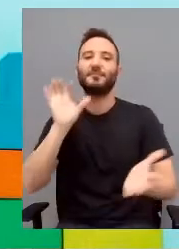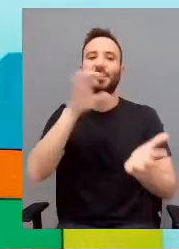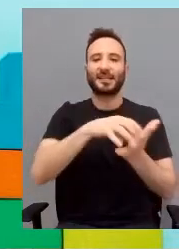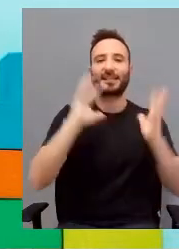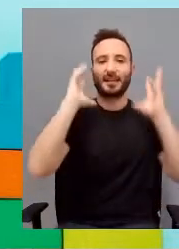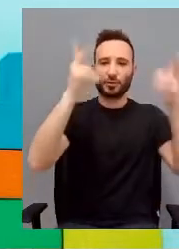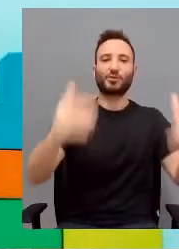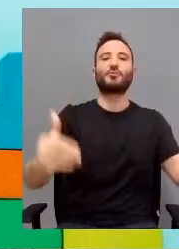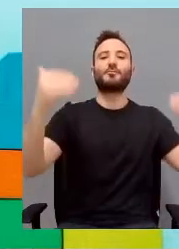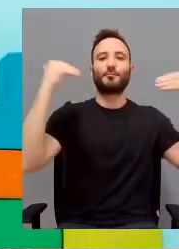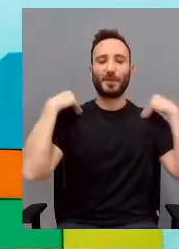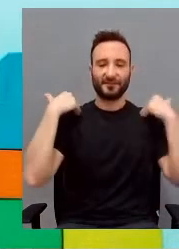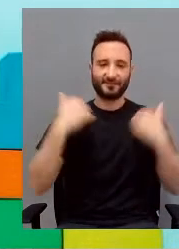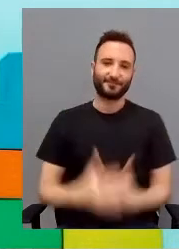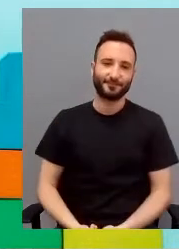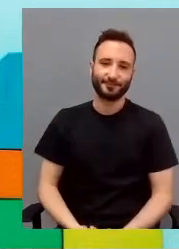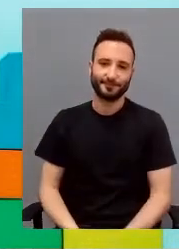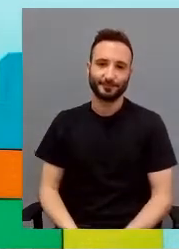come